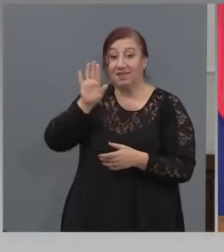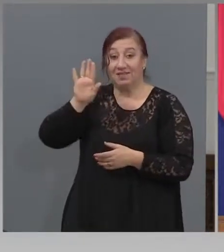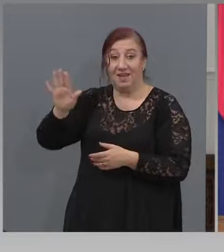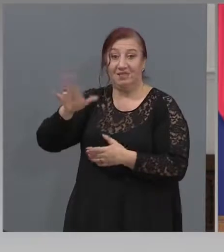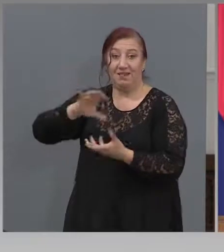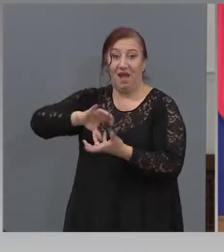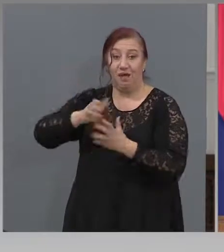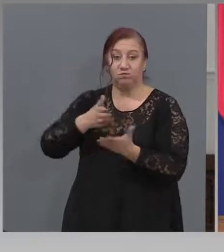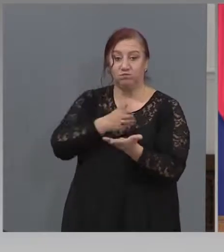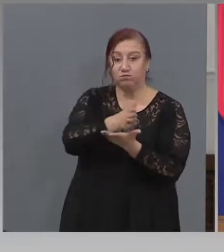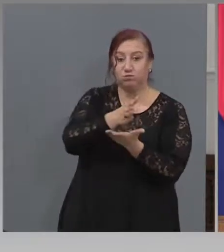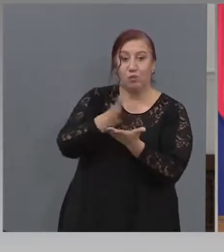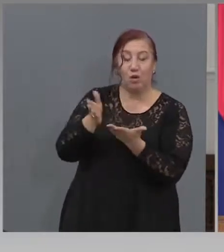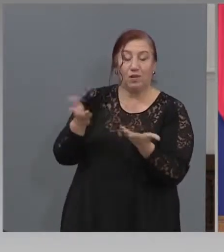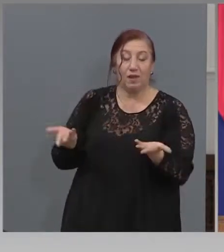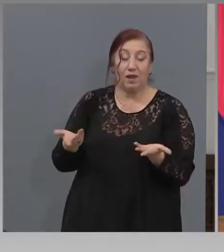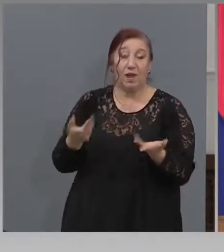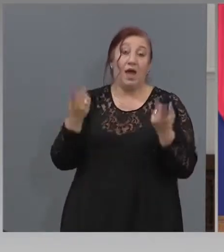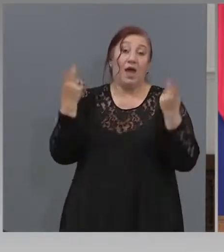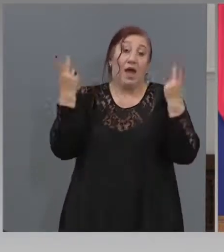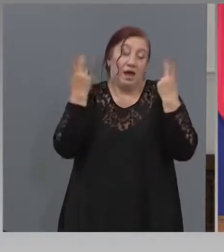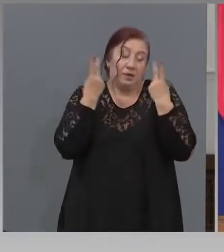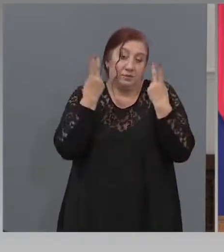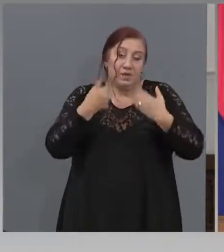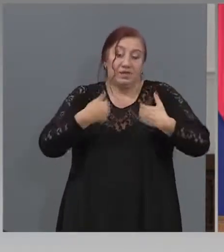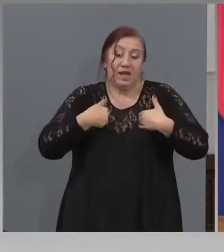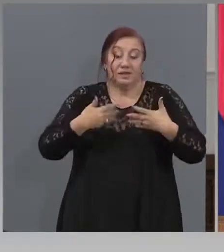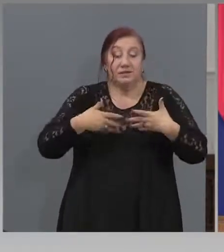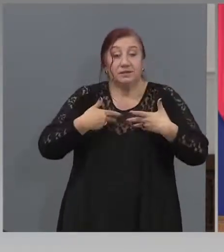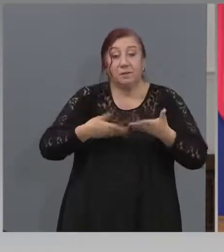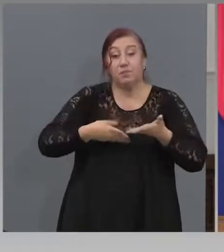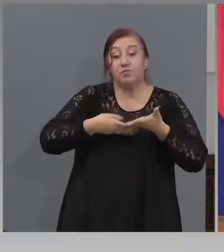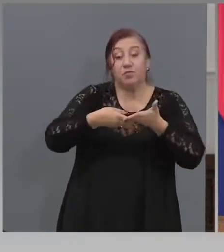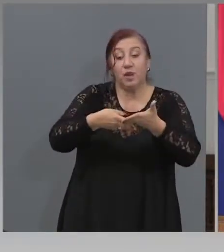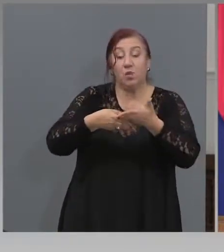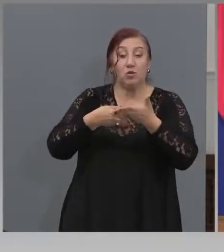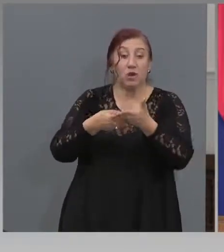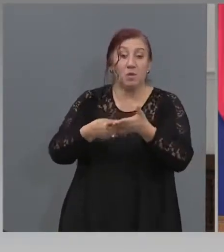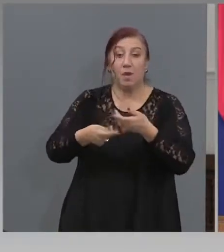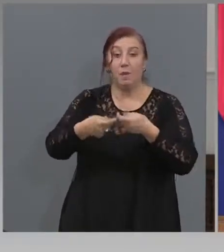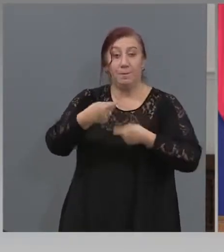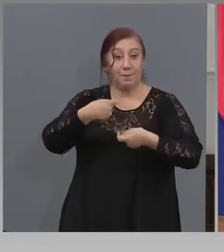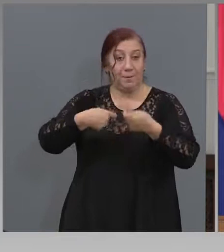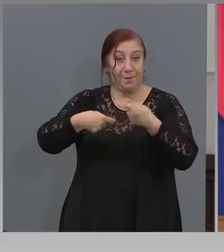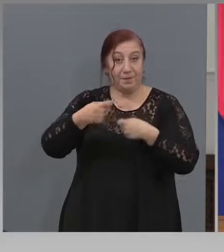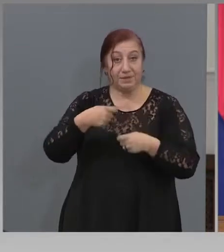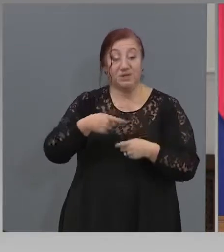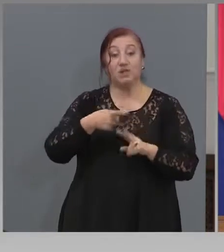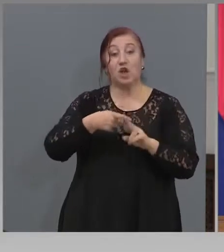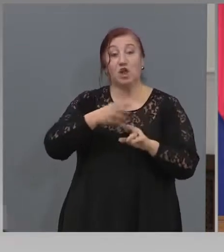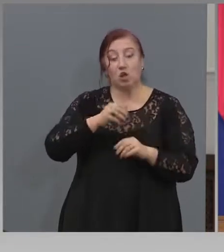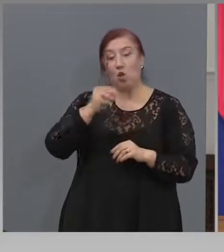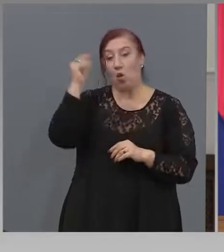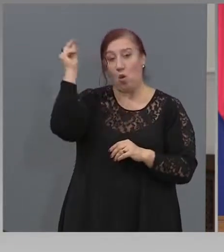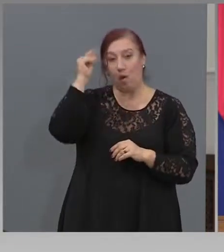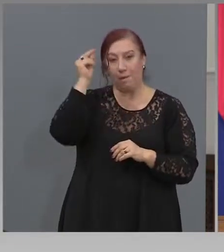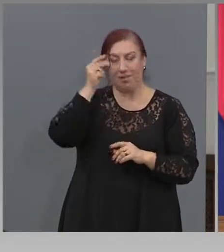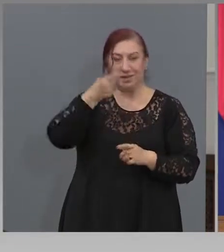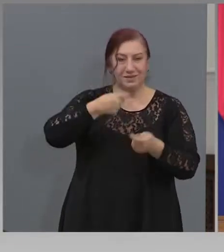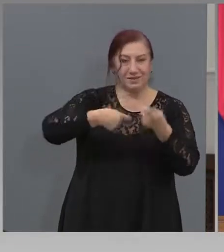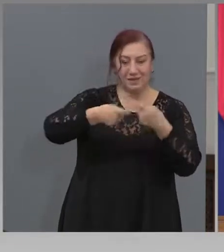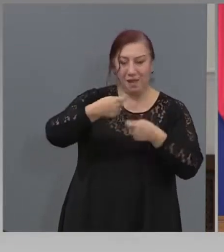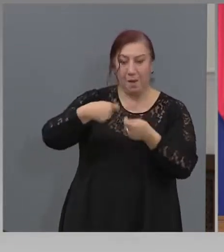Разбира се, че искам да подкрепяме бизнеса, но българския бизнес от 2009 година, мисля, че